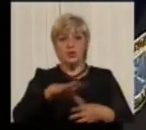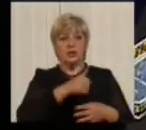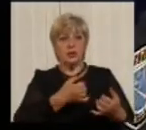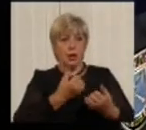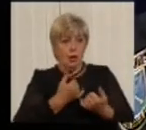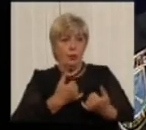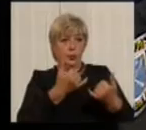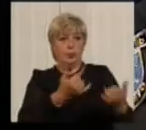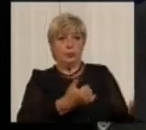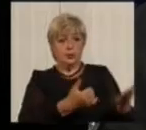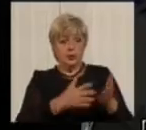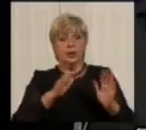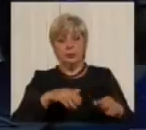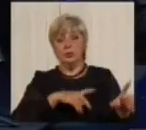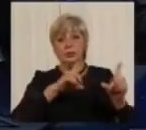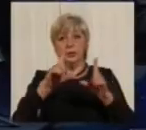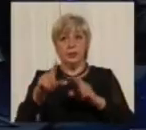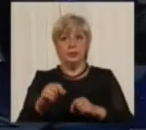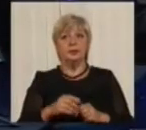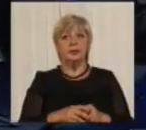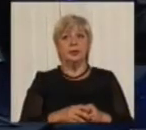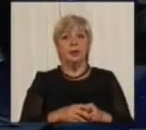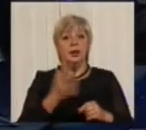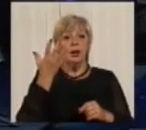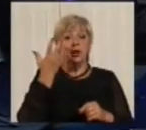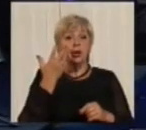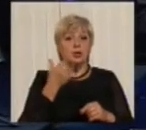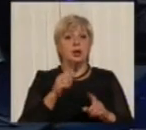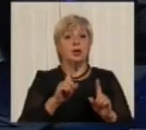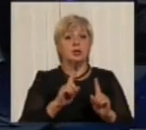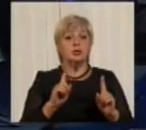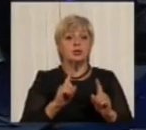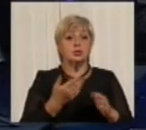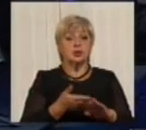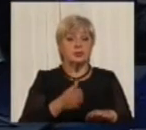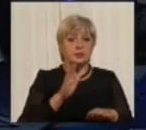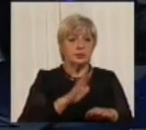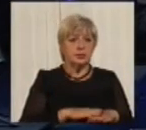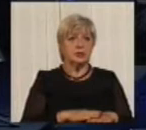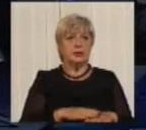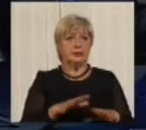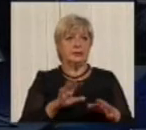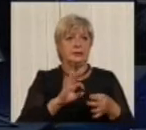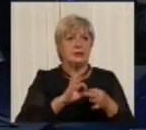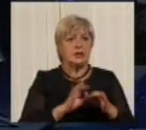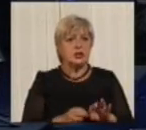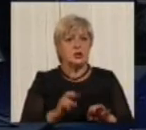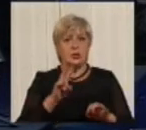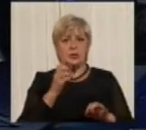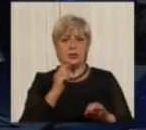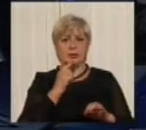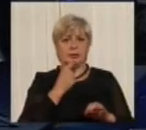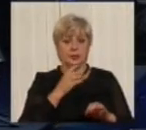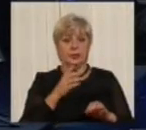чим простіше, тим найкраще. Тобто, коли щось важке і сложно, то людина